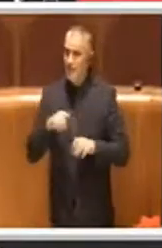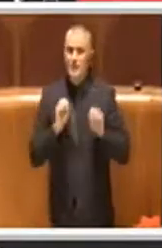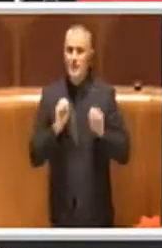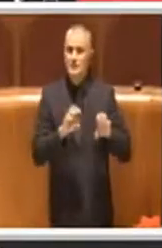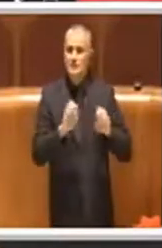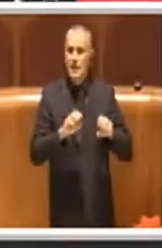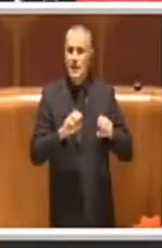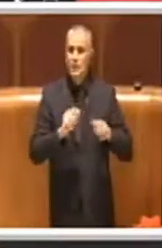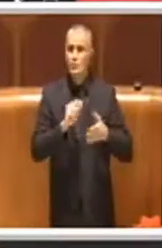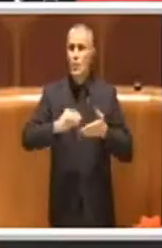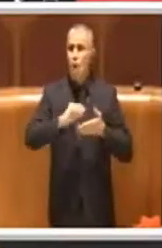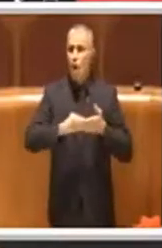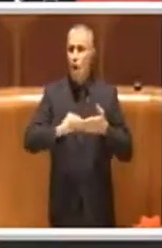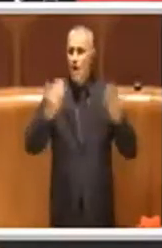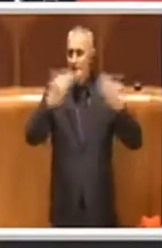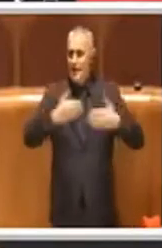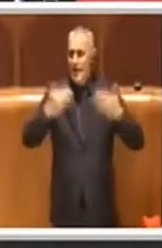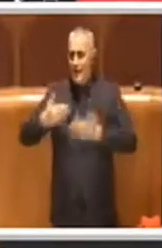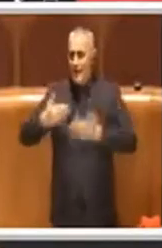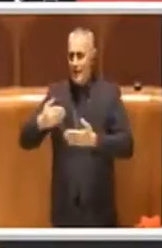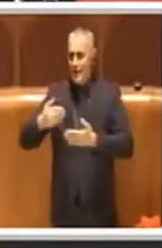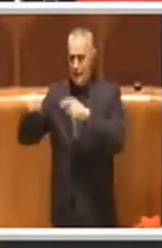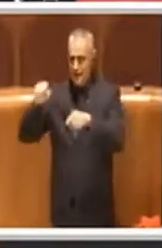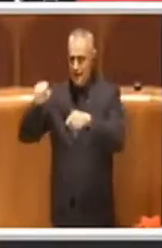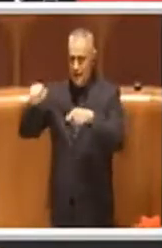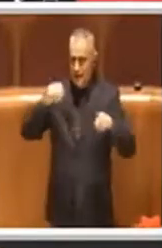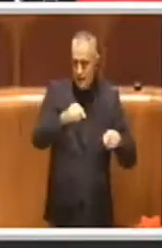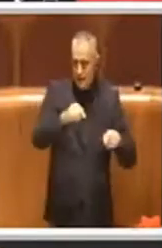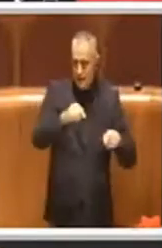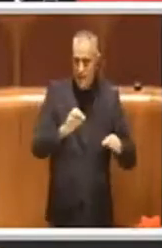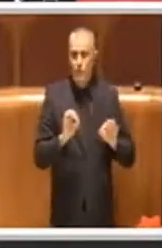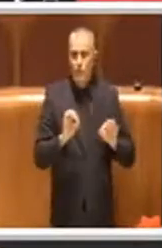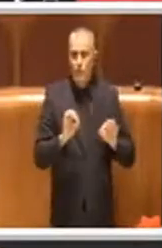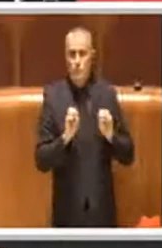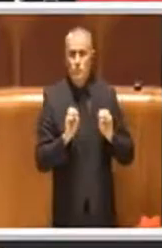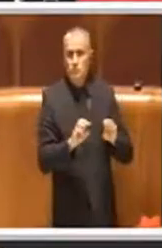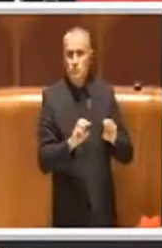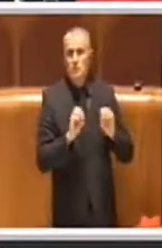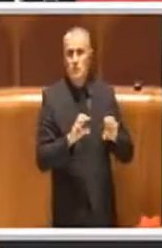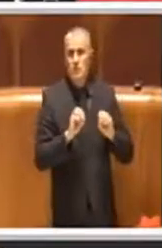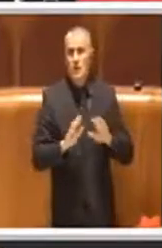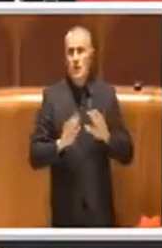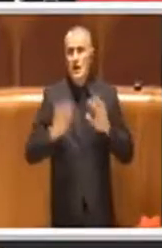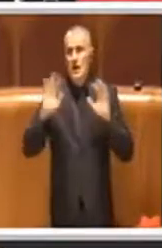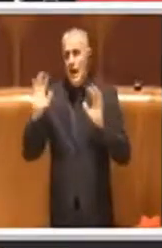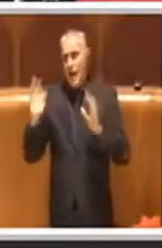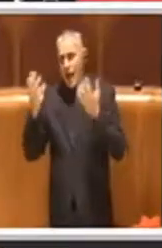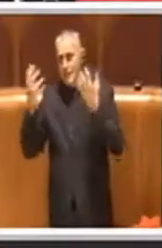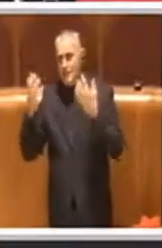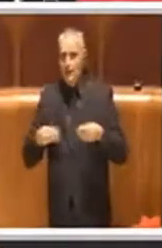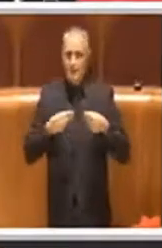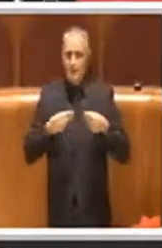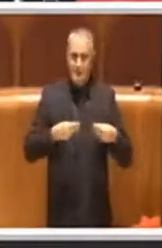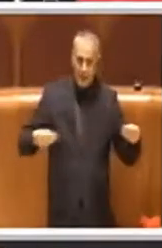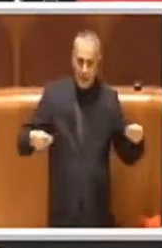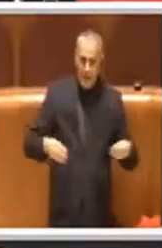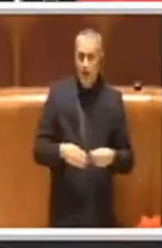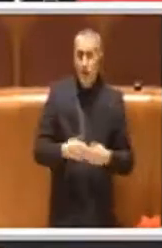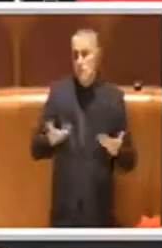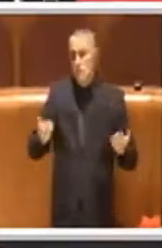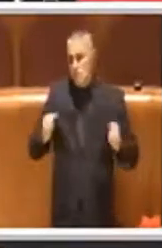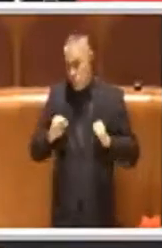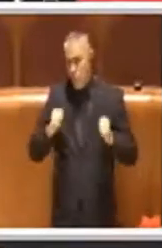attualizzata come insegnante anche delle arti e dei mestieri. Insomma tutti i vestibili